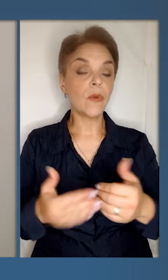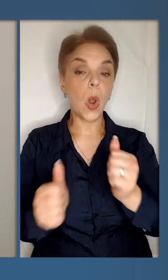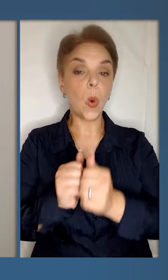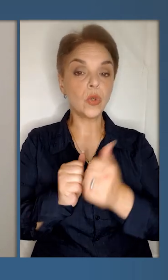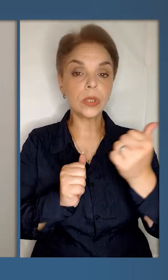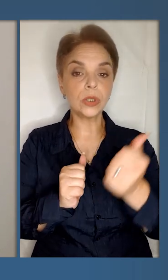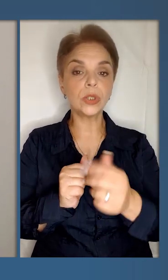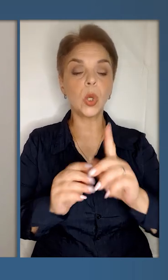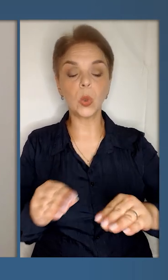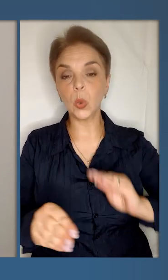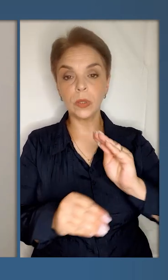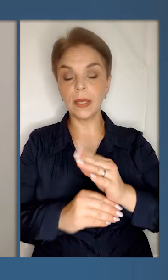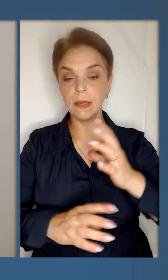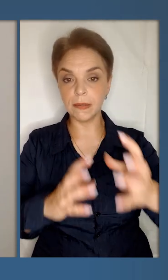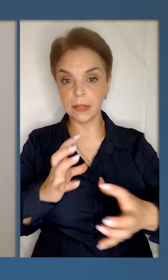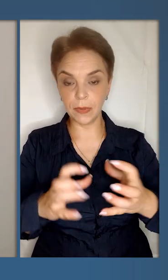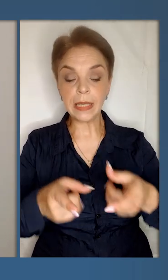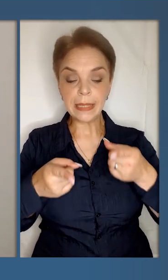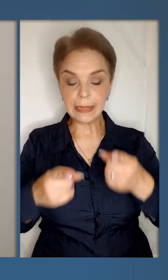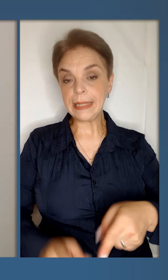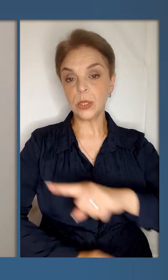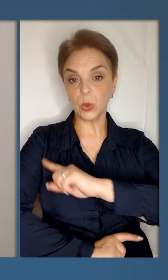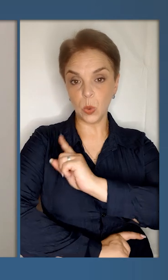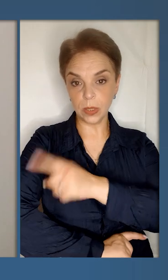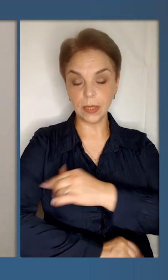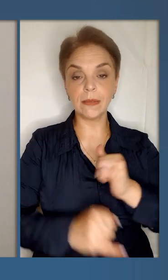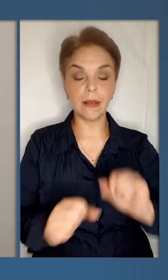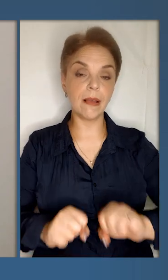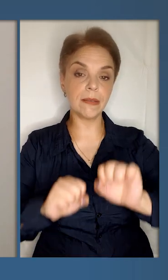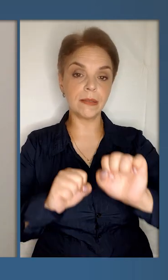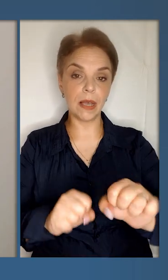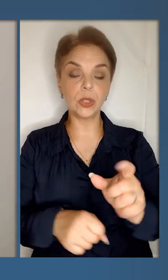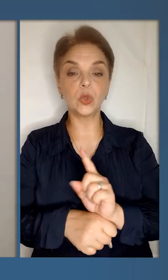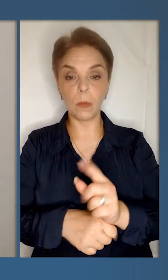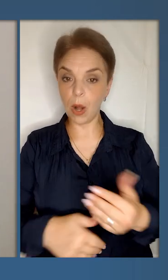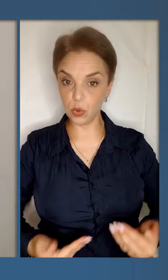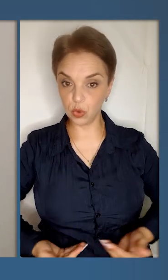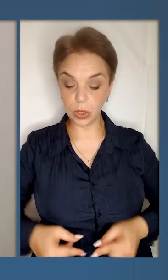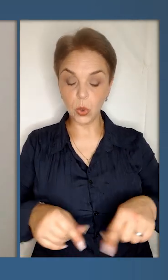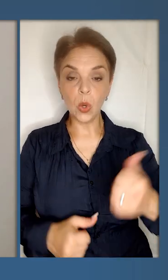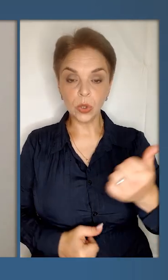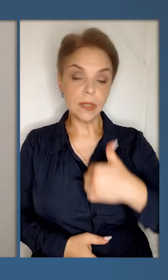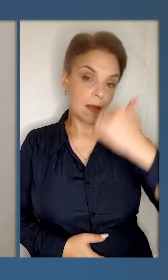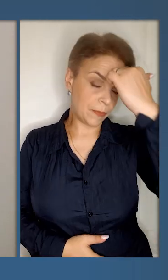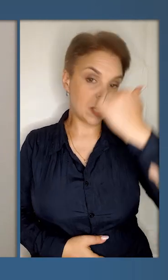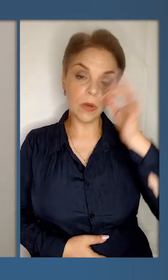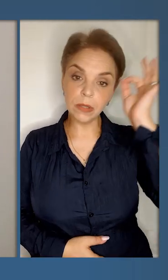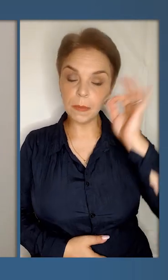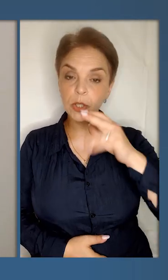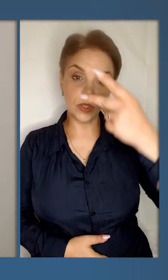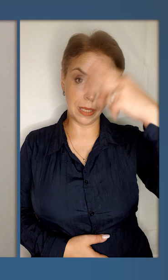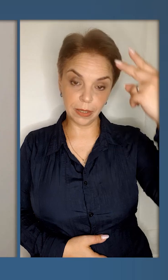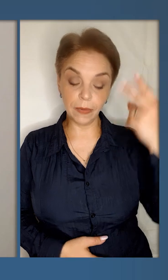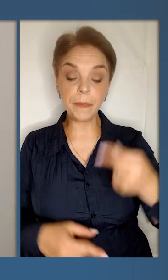Буквально кожен тиждень додає світові дійсно сили для захисту нормального життя. Цього тижня я дякую